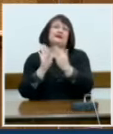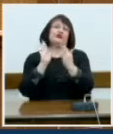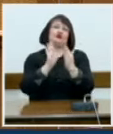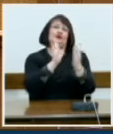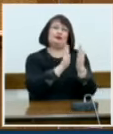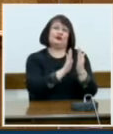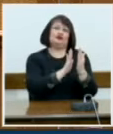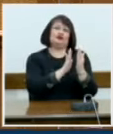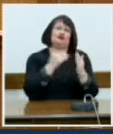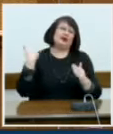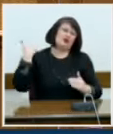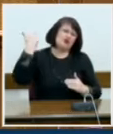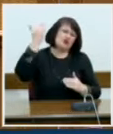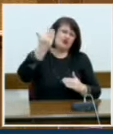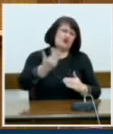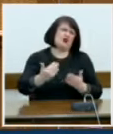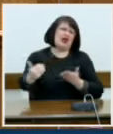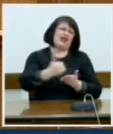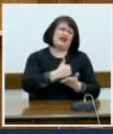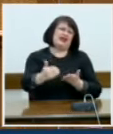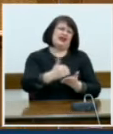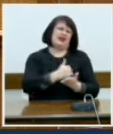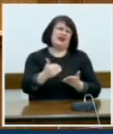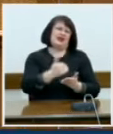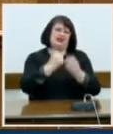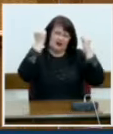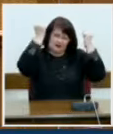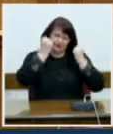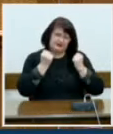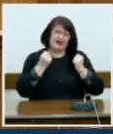αδικίες εις βάρος των πιο αδύναμων.